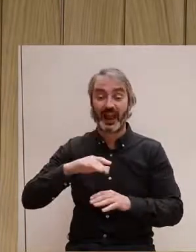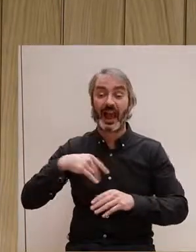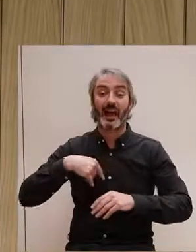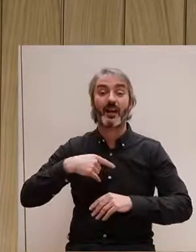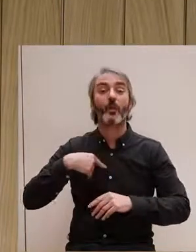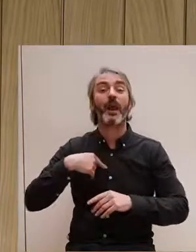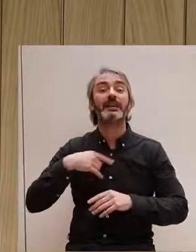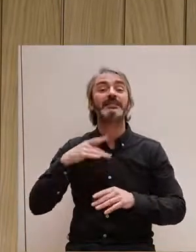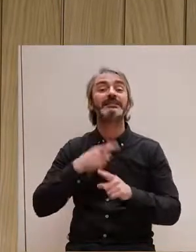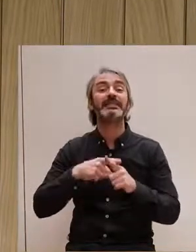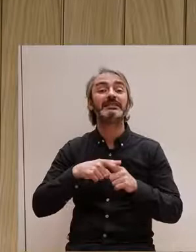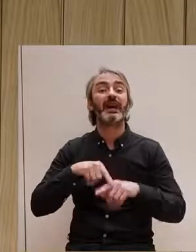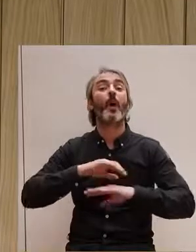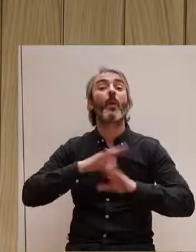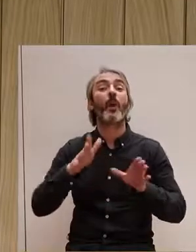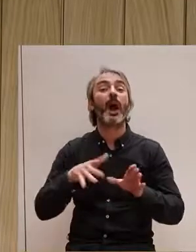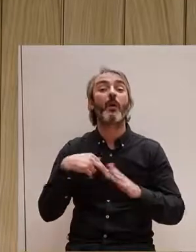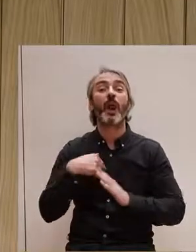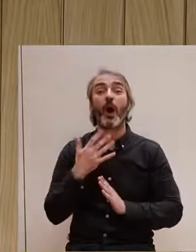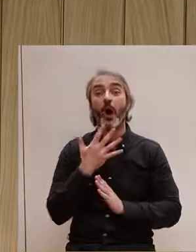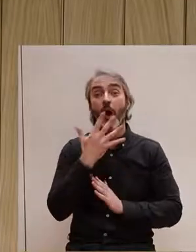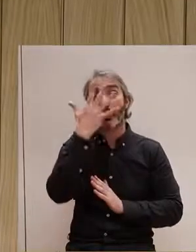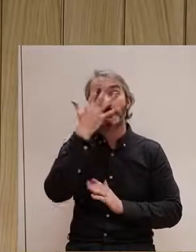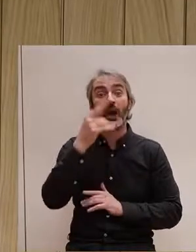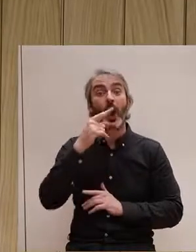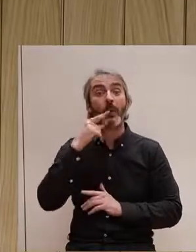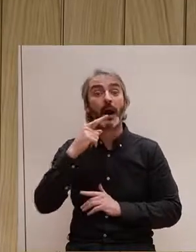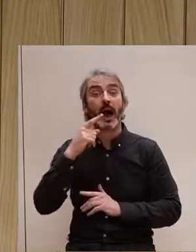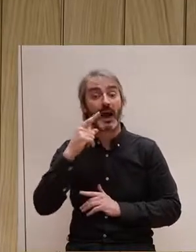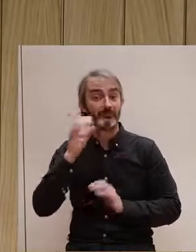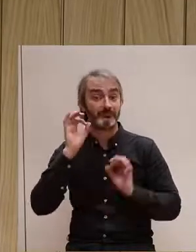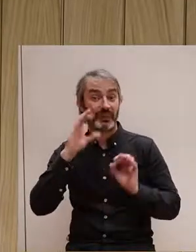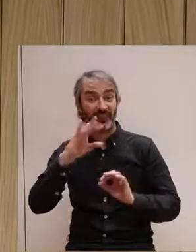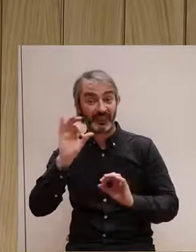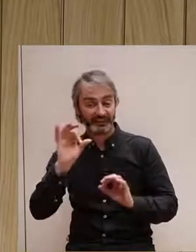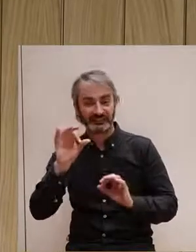quan es dona un orgasme de l'home cis, no?